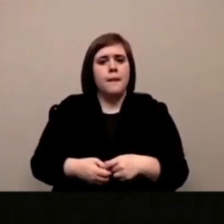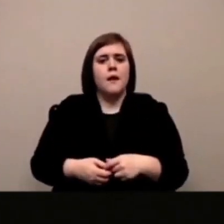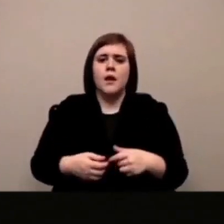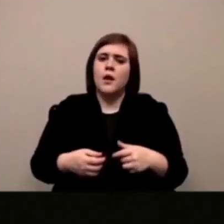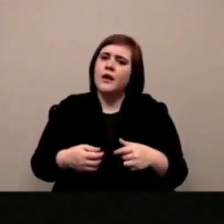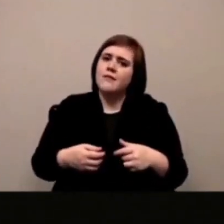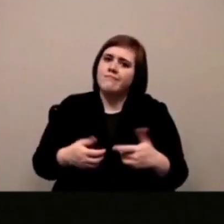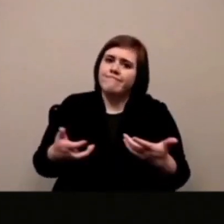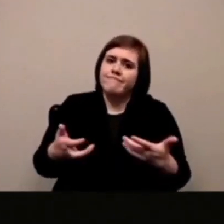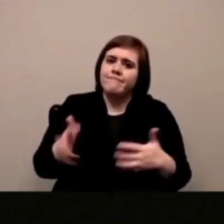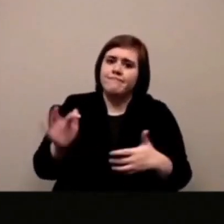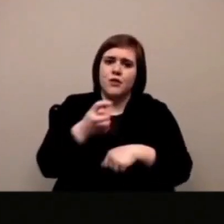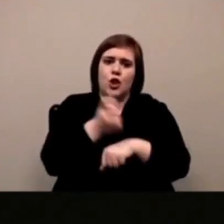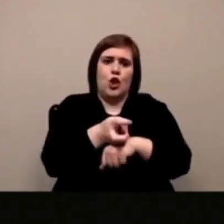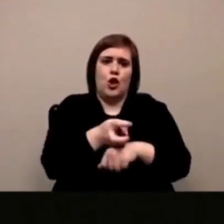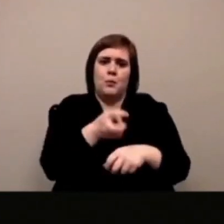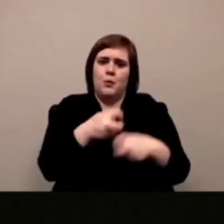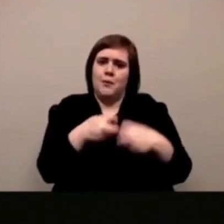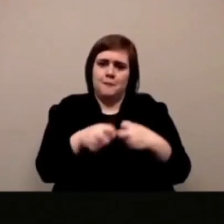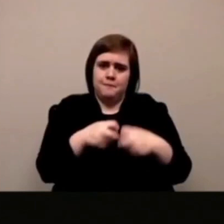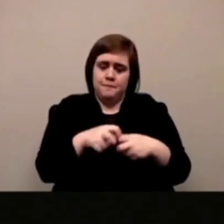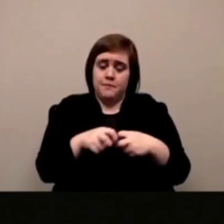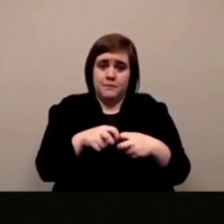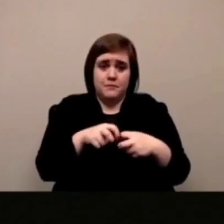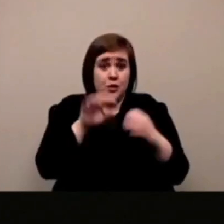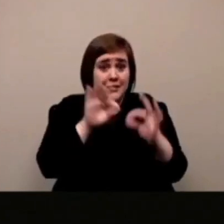della detenzione